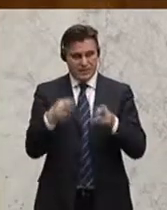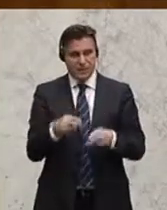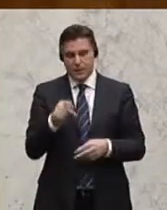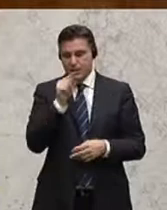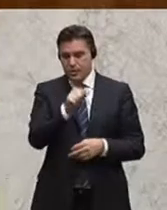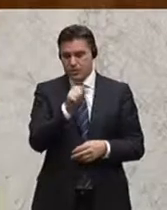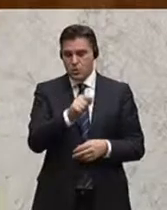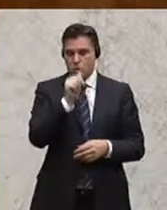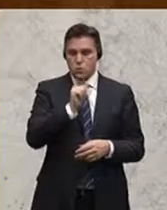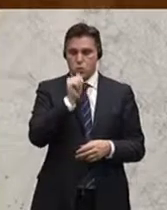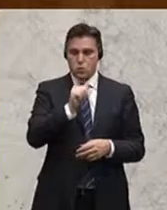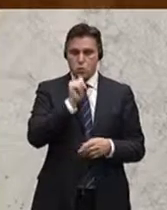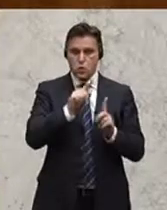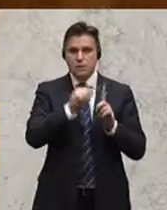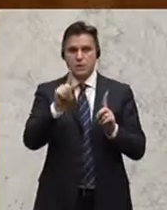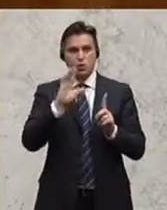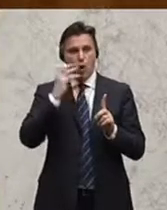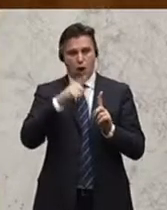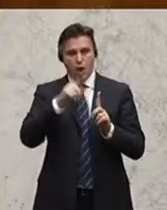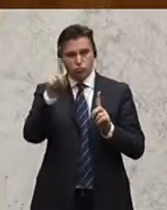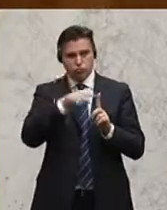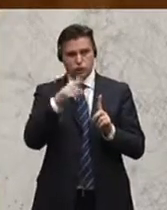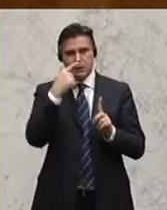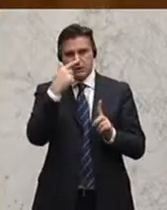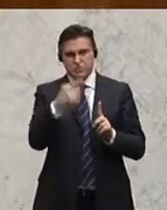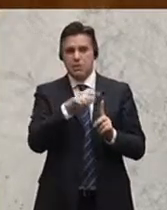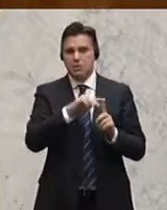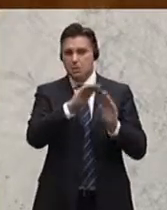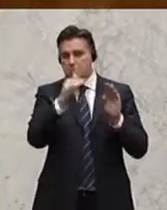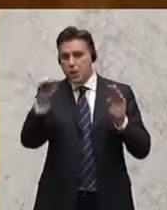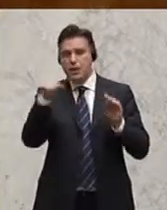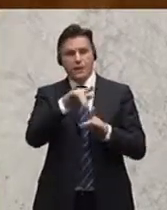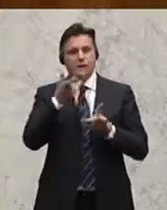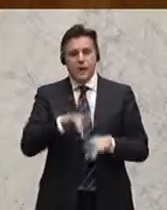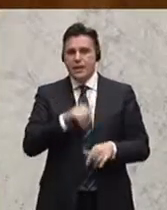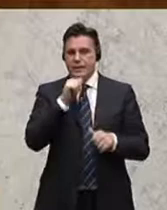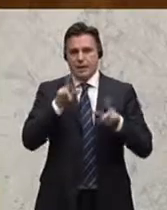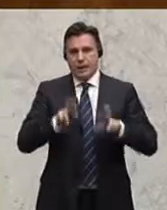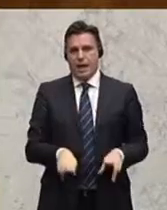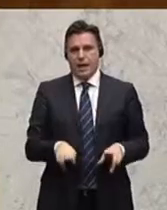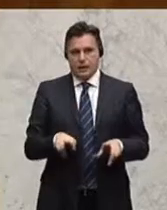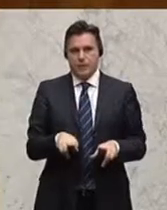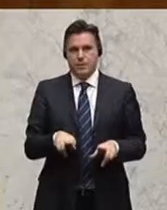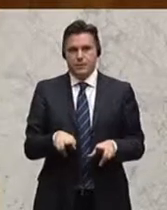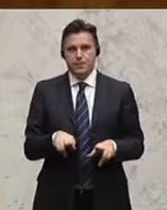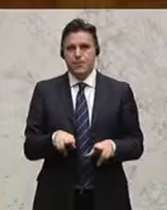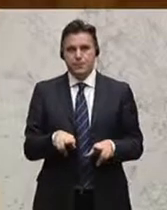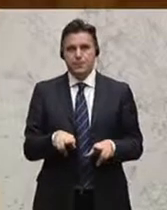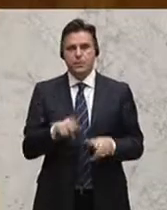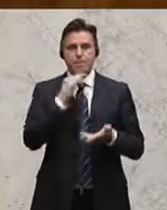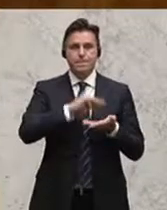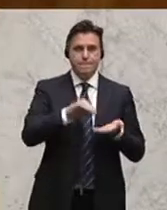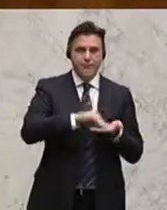zwischen grün und orange ist der Balken letztlich auch die Ungerechtigkeit, die besteht zwischen den